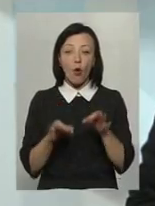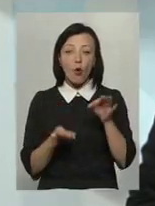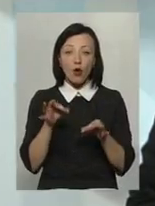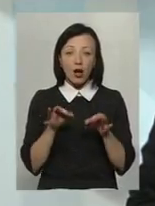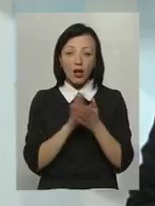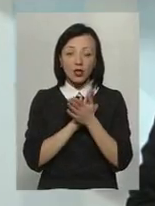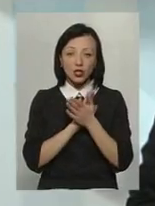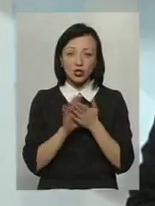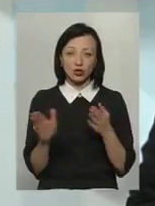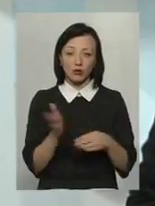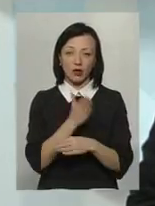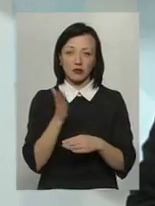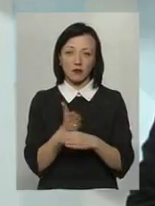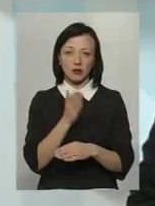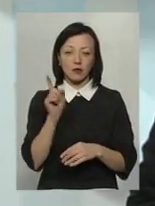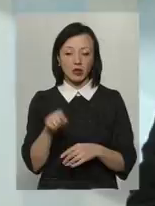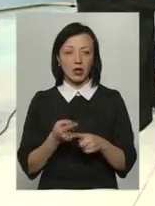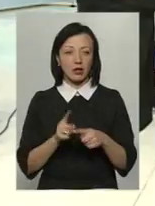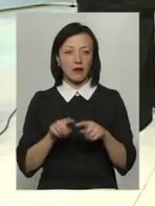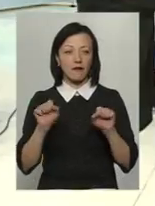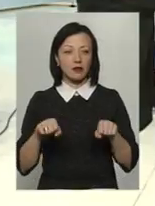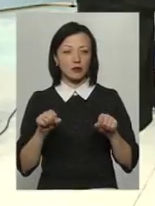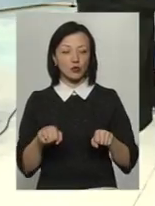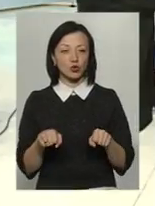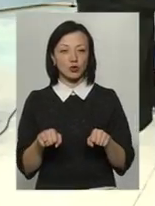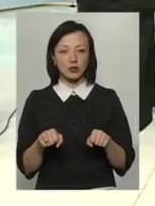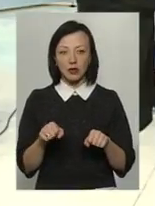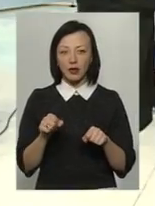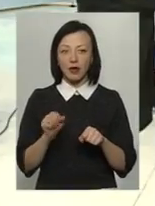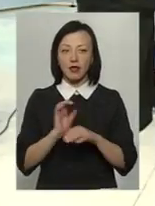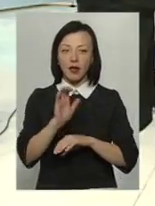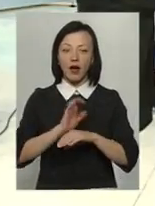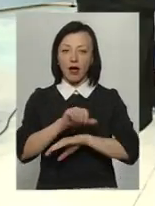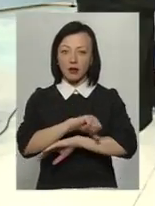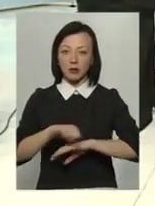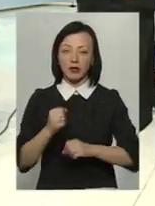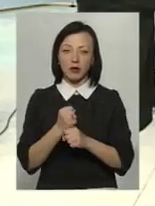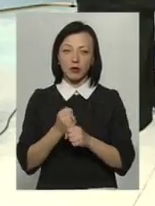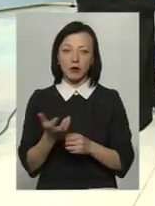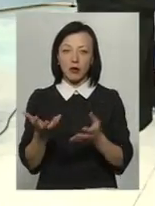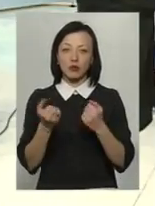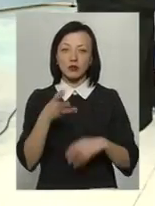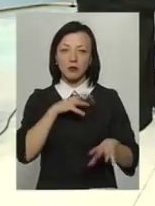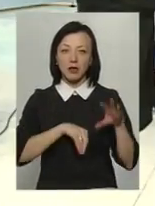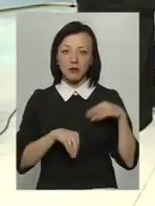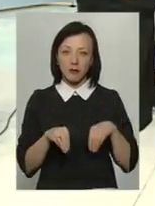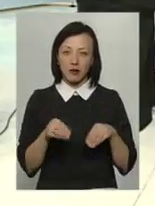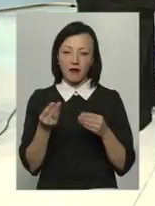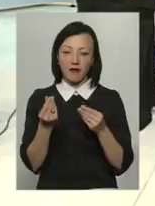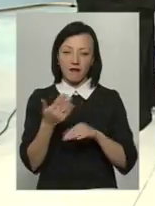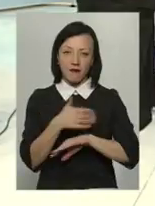производство, поскольку це можливість на експорт працювати і бути прибыль в валюте. І